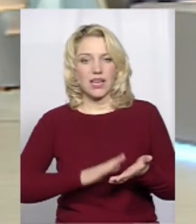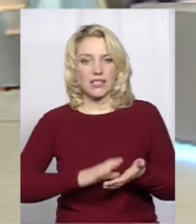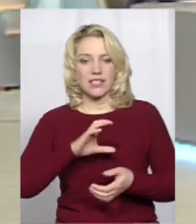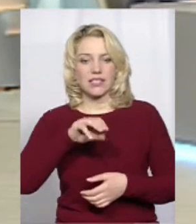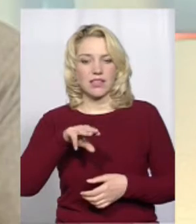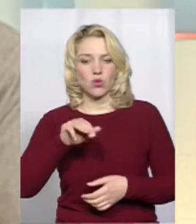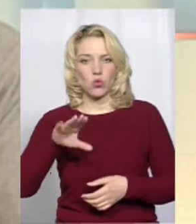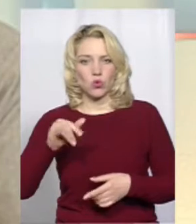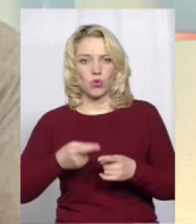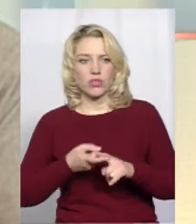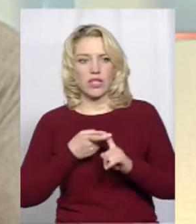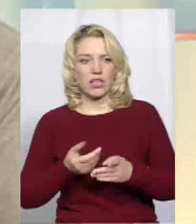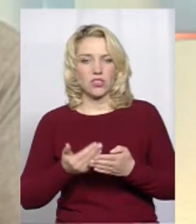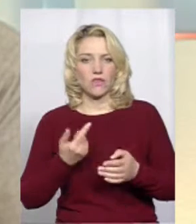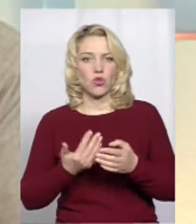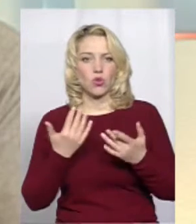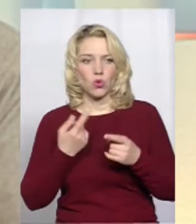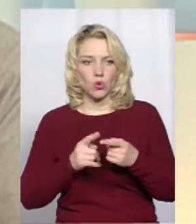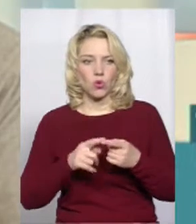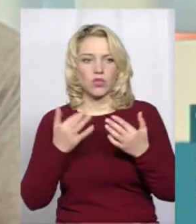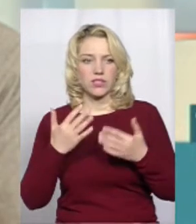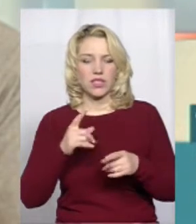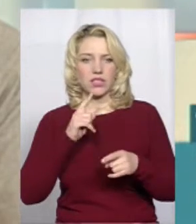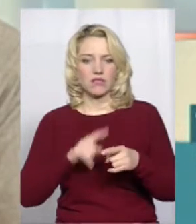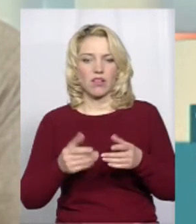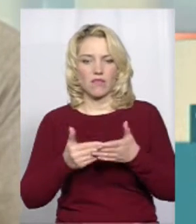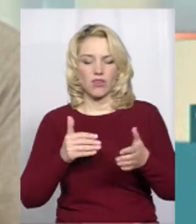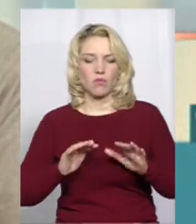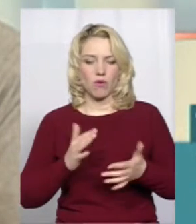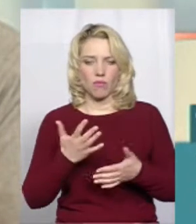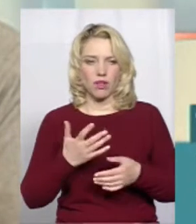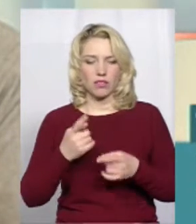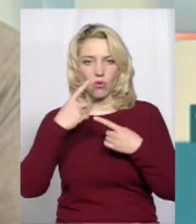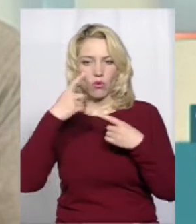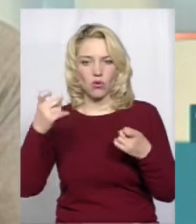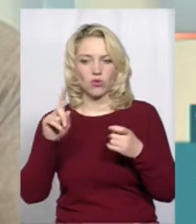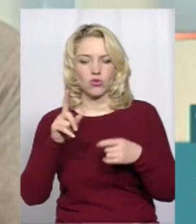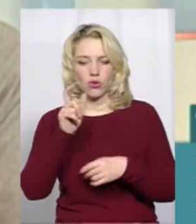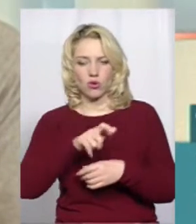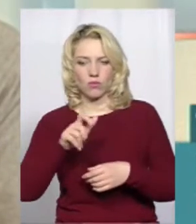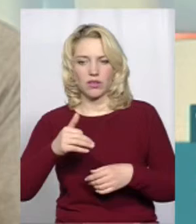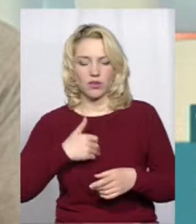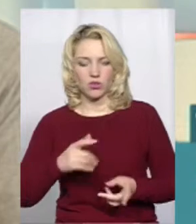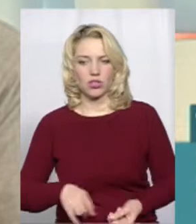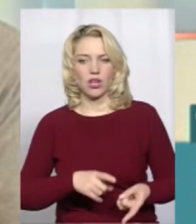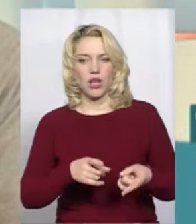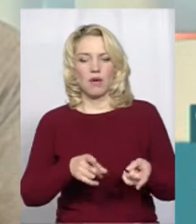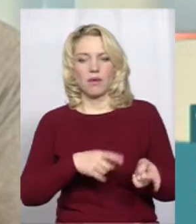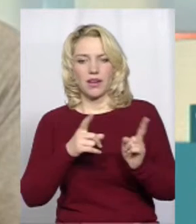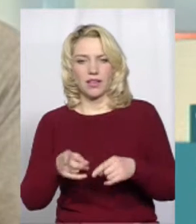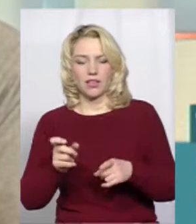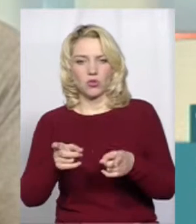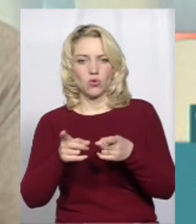статуту залежить від того, наскільки швидко, від моменту оголошення того, що громада хоче перейти, долучитись до Православної Церкви,